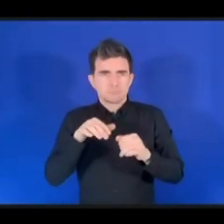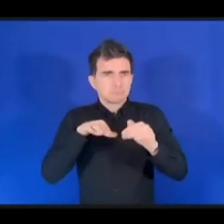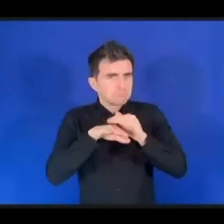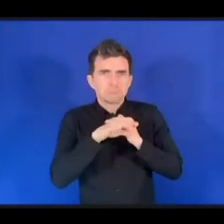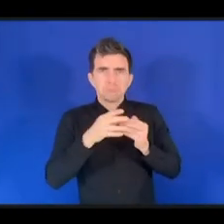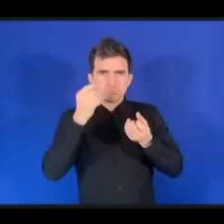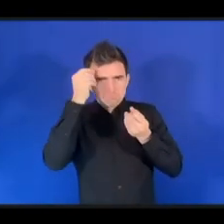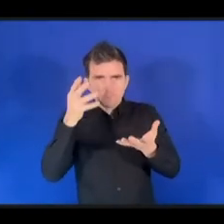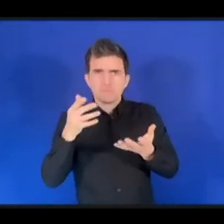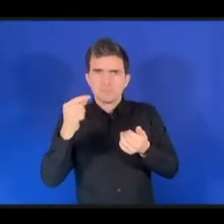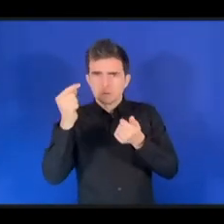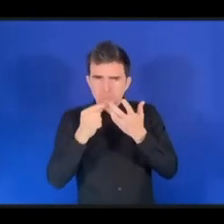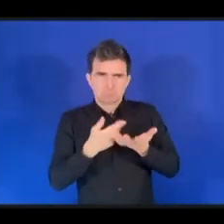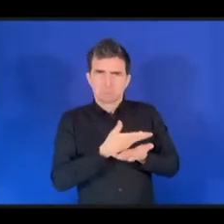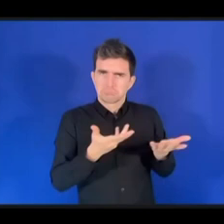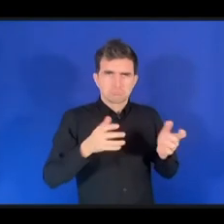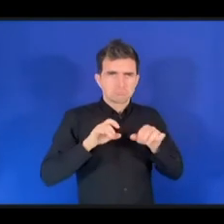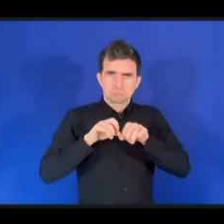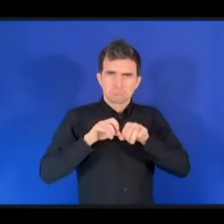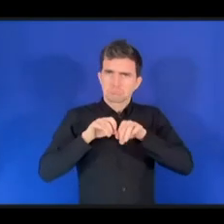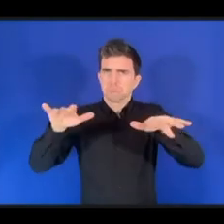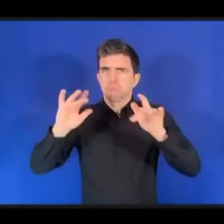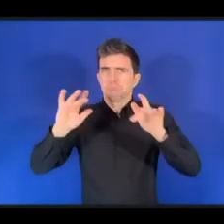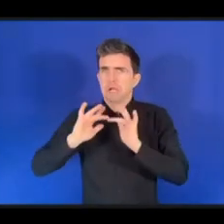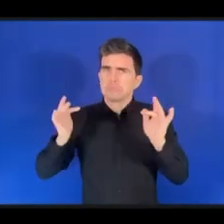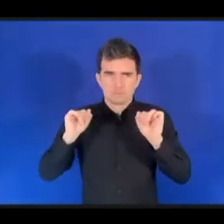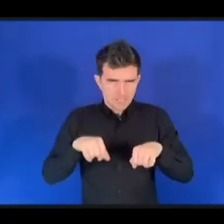информацию о Киото по интернету.